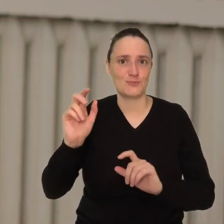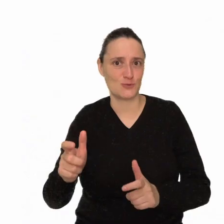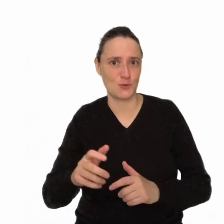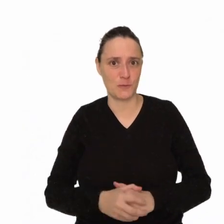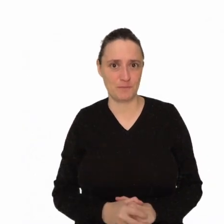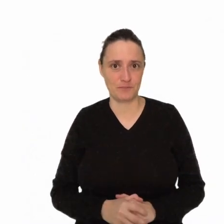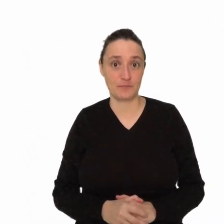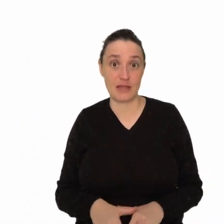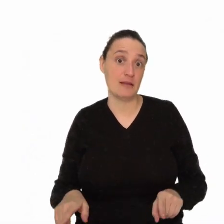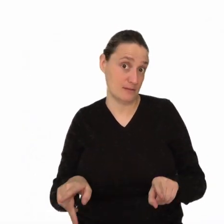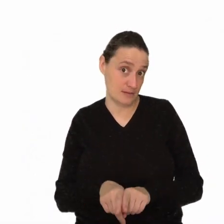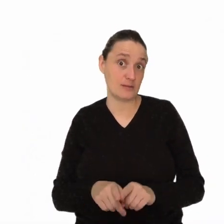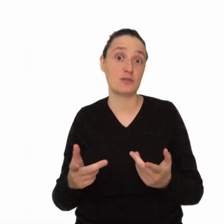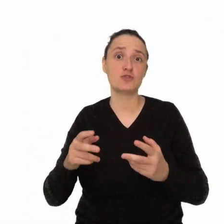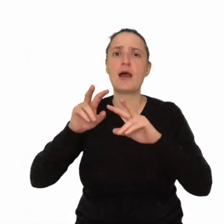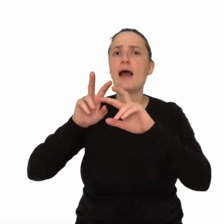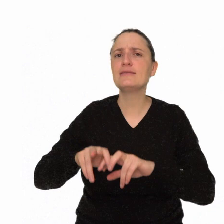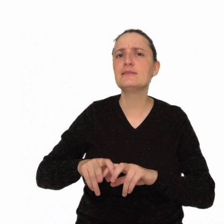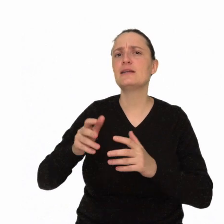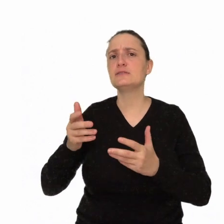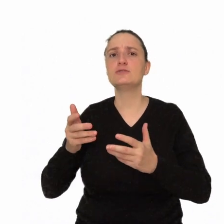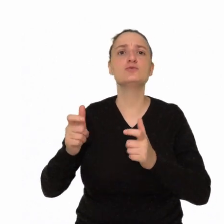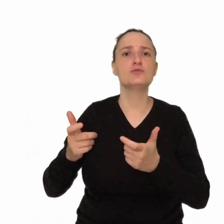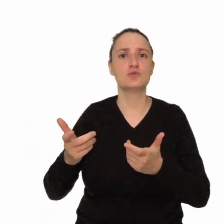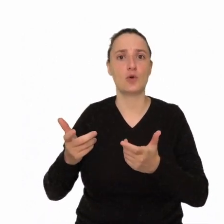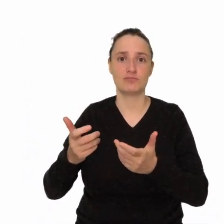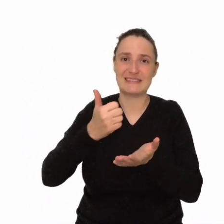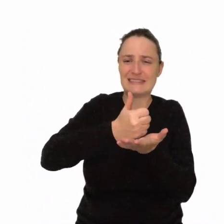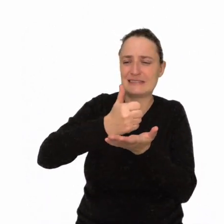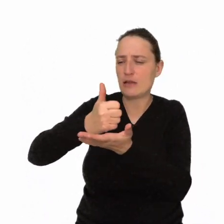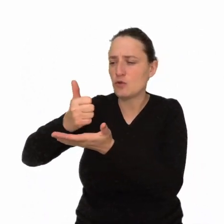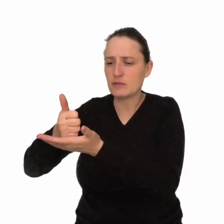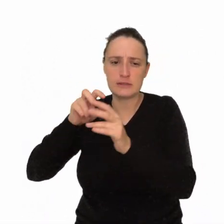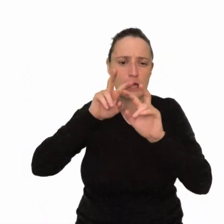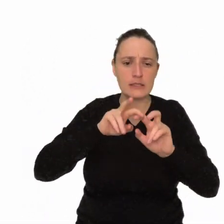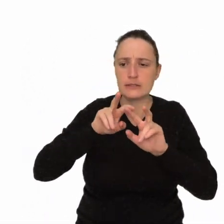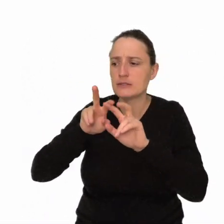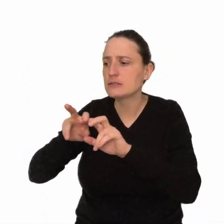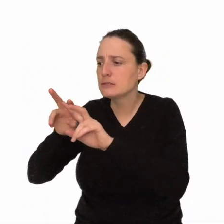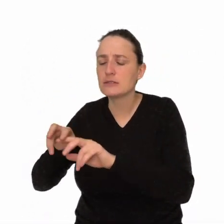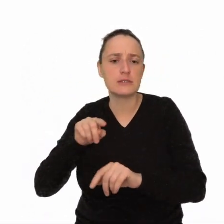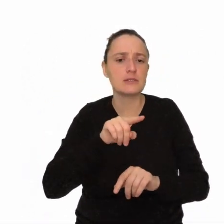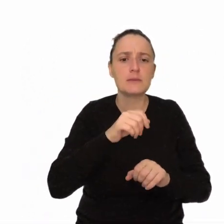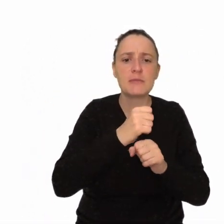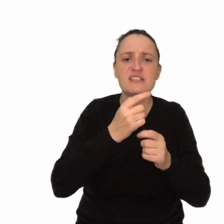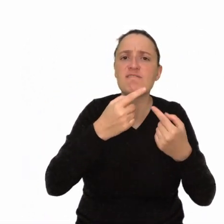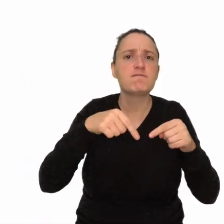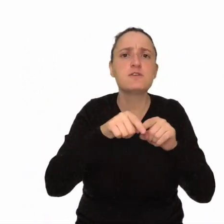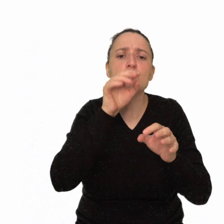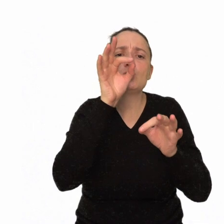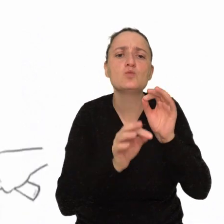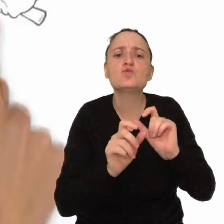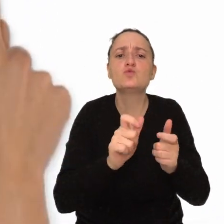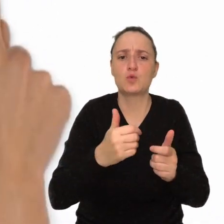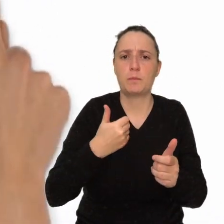poddać analizie każde z zajmowanych stanowisk. Zastanowić się, co dokładnie wykonywane